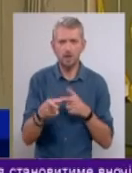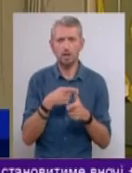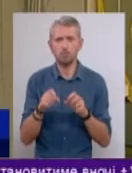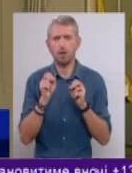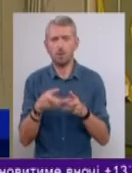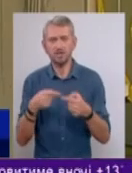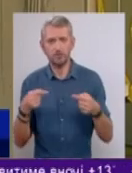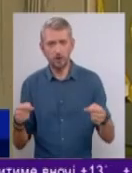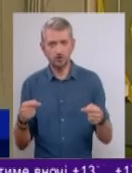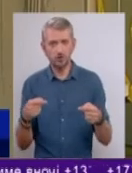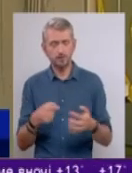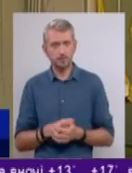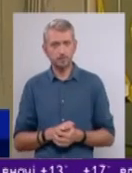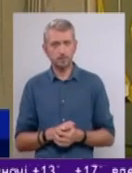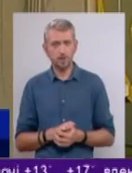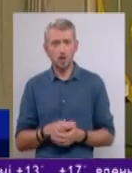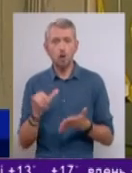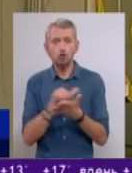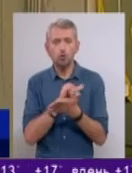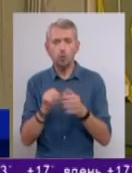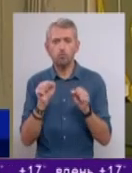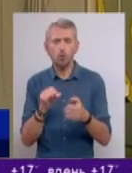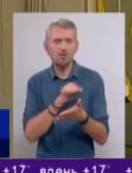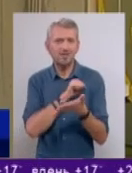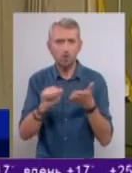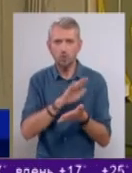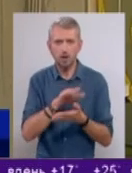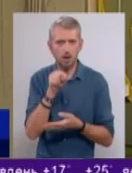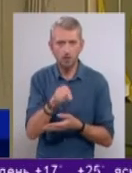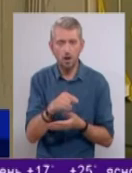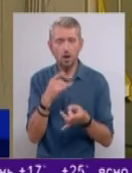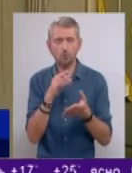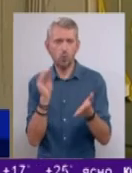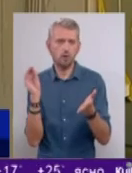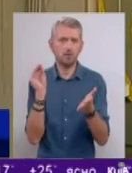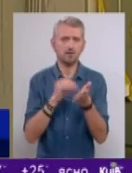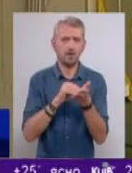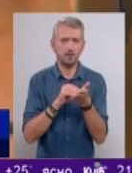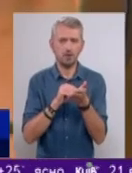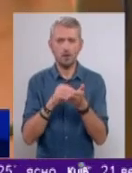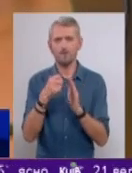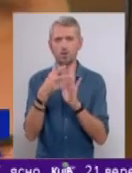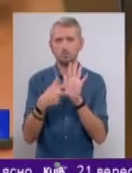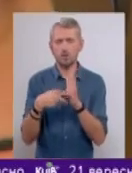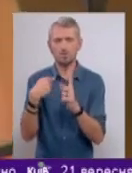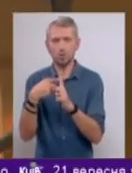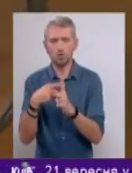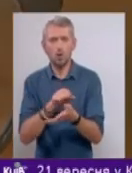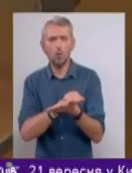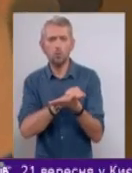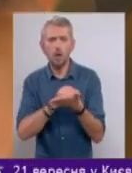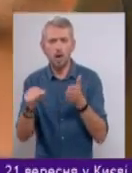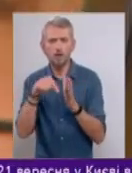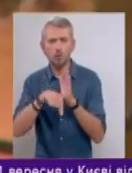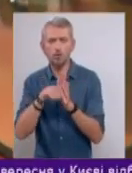якісь речі, Ютуб може не віддаляти цей контент, а просто ставити політику 18+. Віддаляється контент